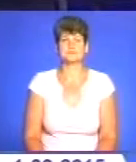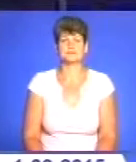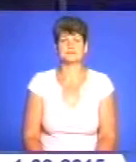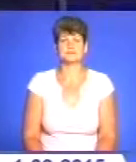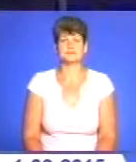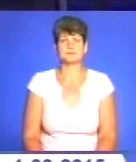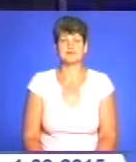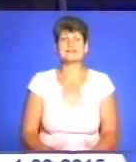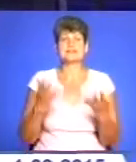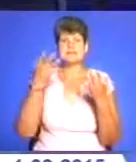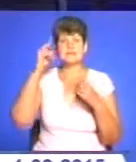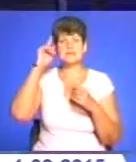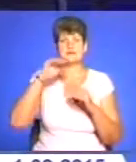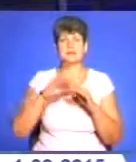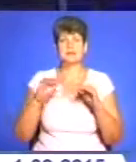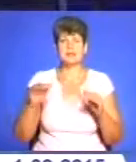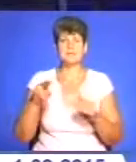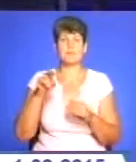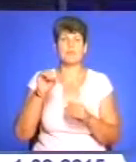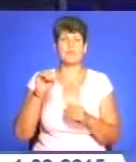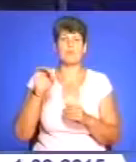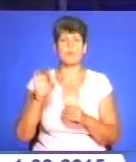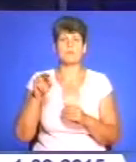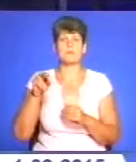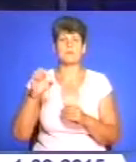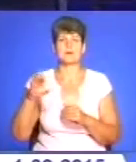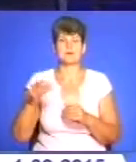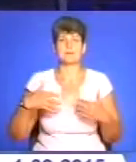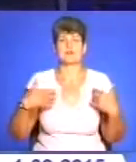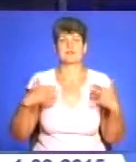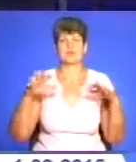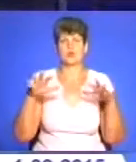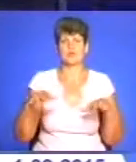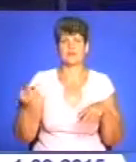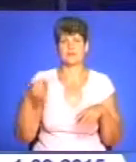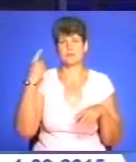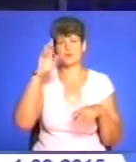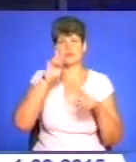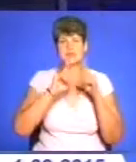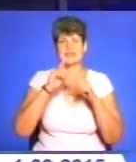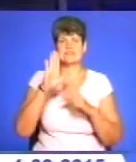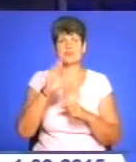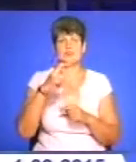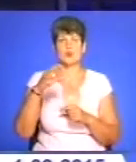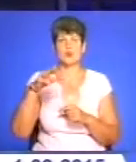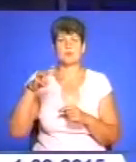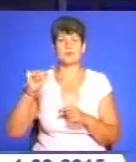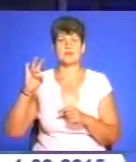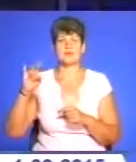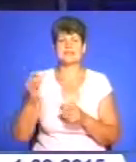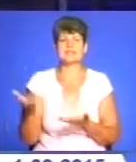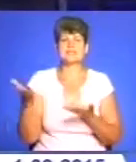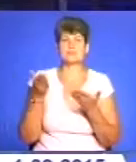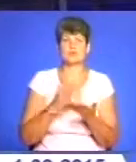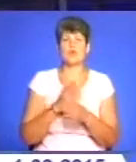Із Днем знань школярів Попаснянської гімназії, що на Луганщині, привітав голова Тернопільської обласної ради Василь Комінець і запросив у гості